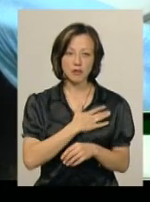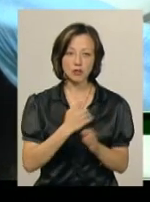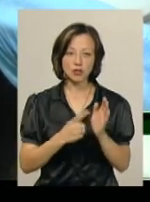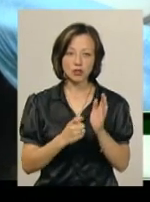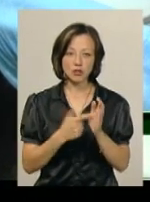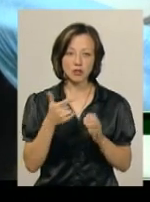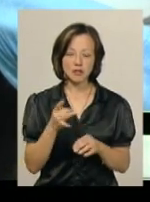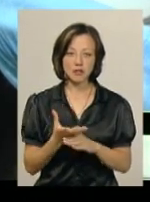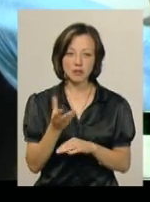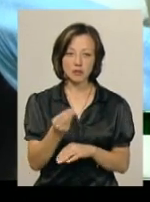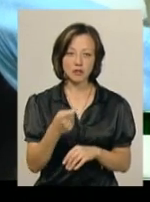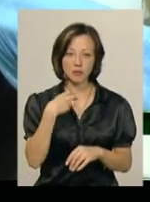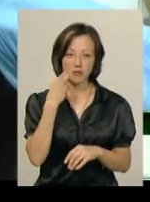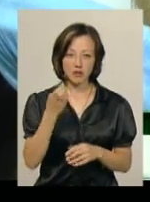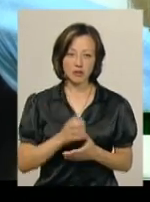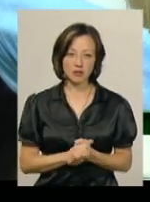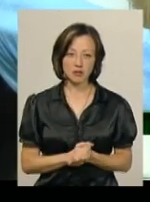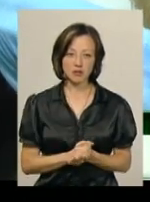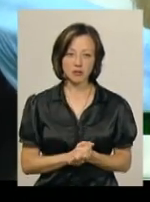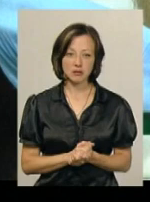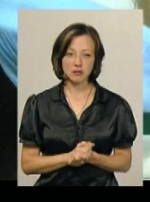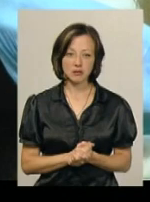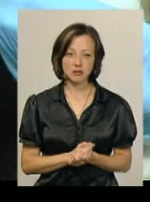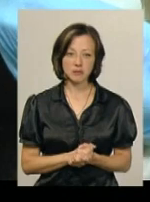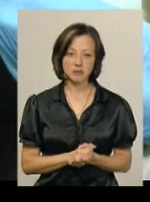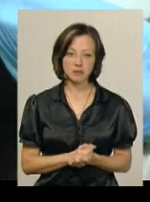гривень заплатити, щоб вирвати його зуба.